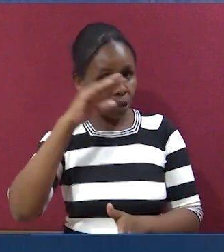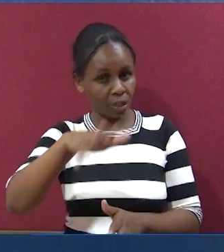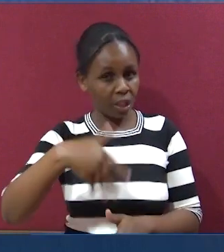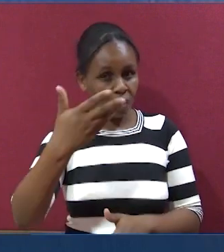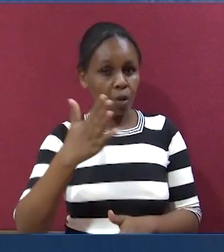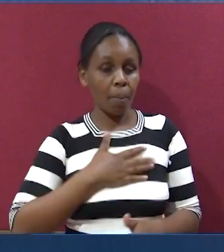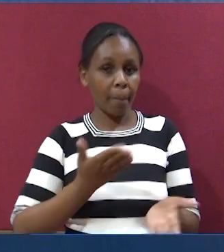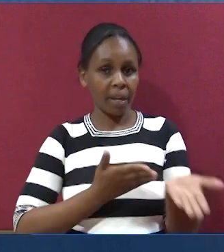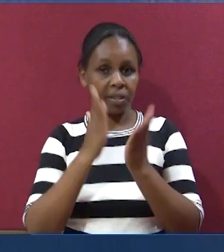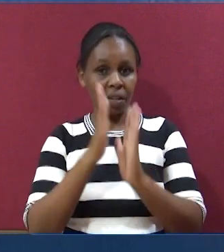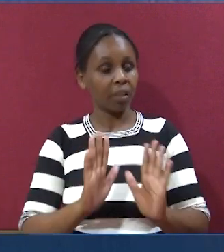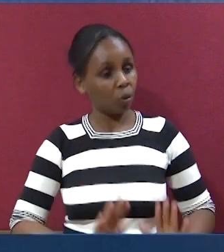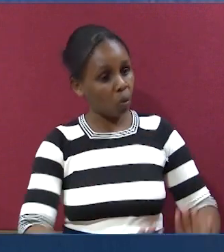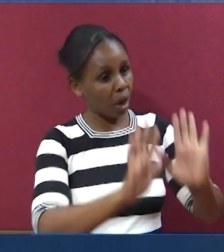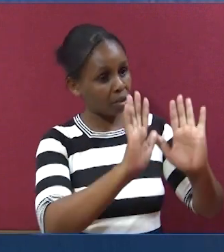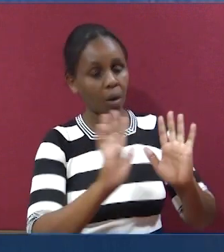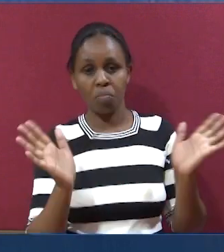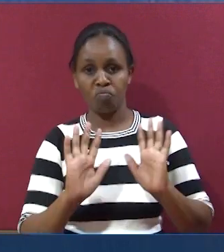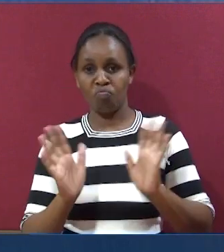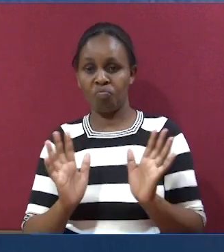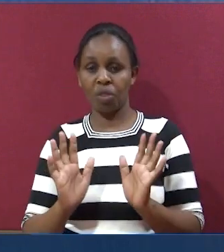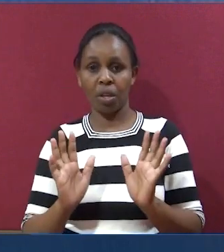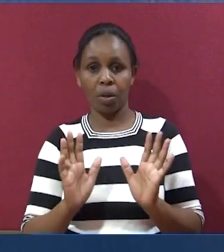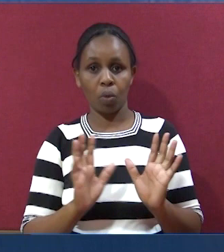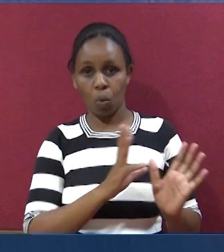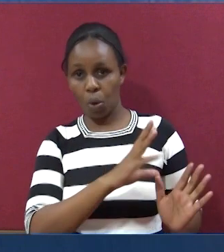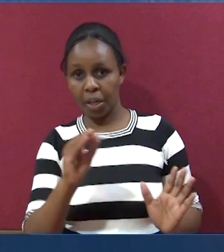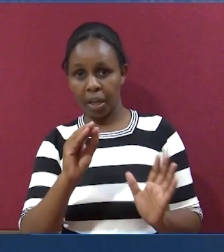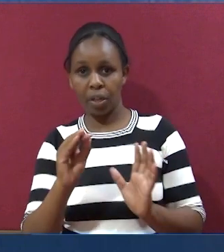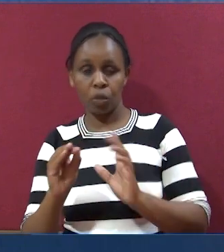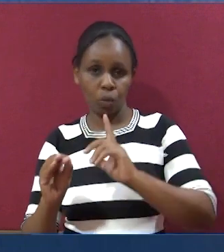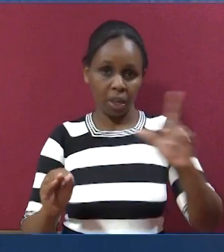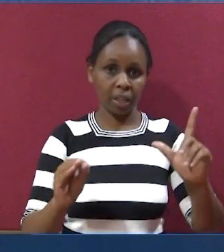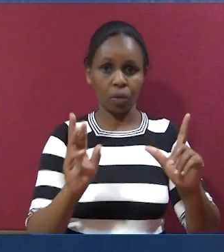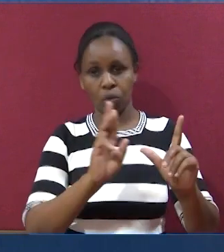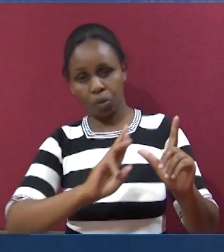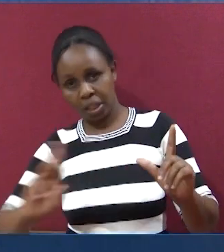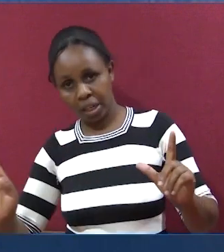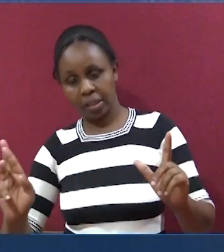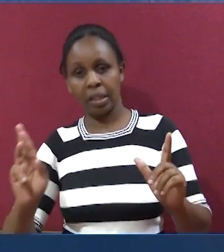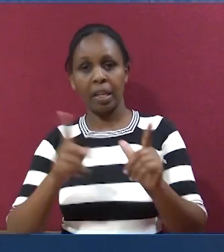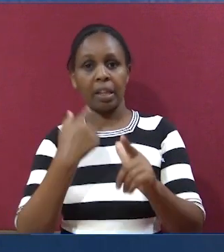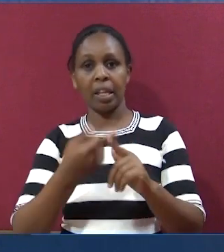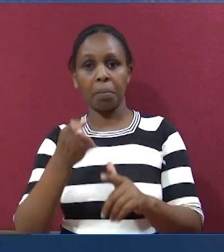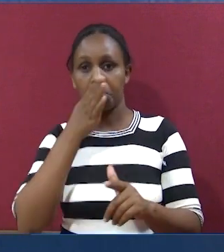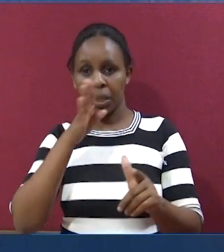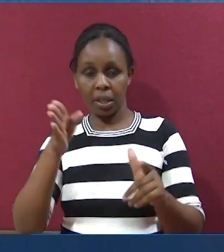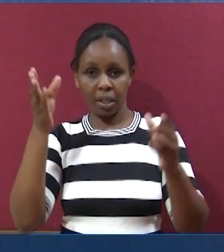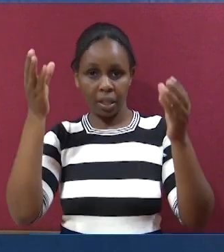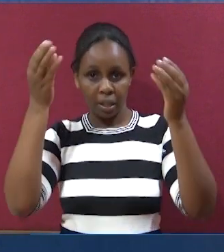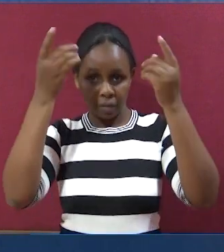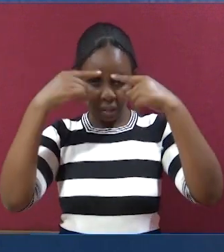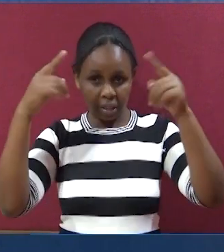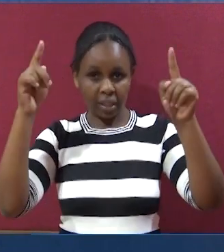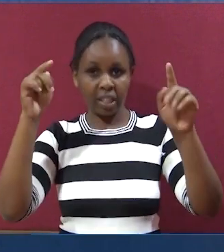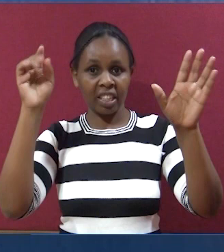kuamuru msa mtumishi wangu. Usi yache. Kuenda mkono wakume, hau wakushoto. Upate